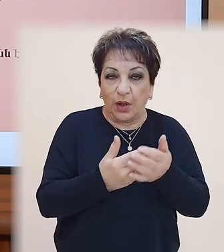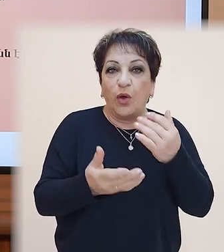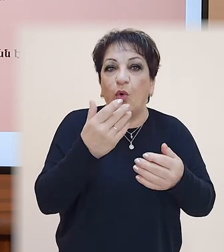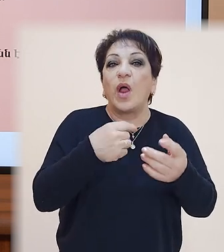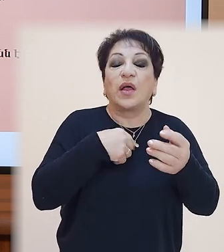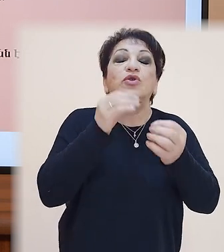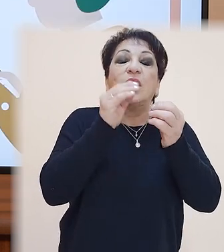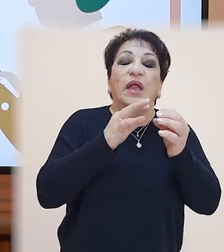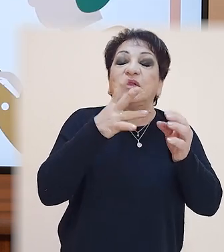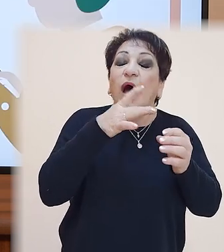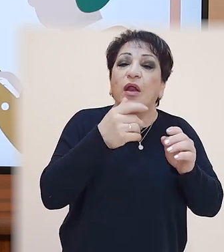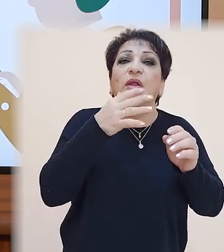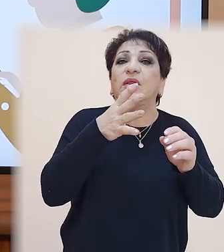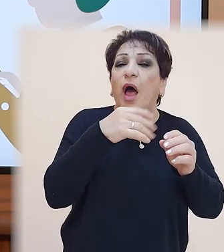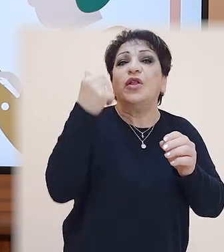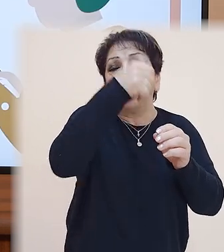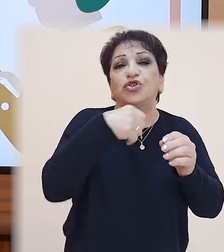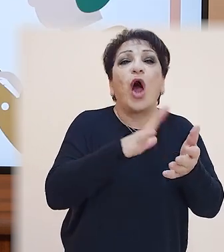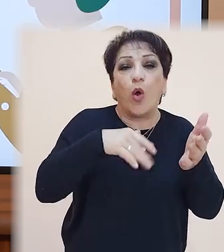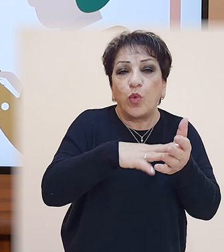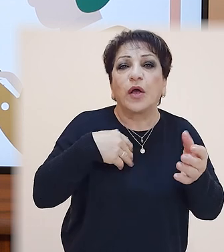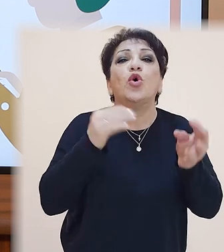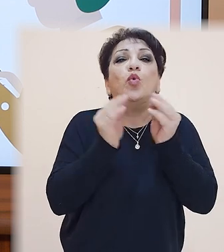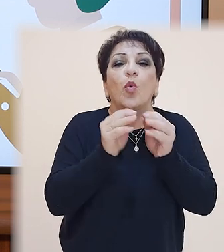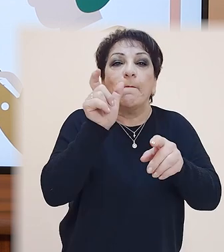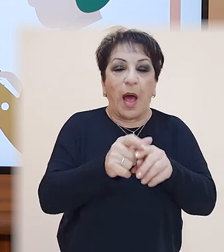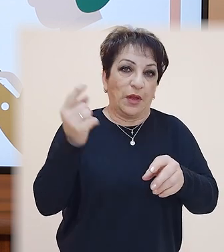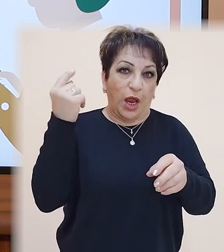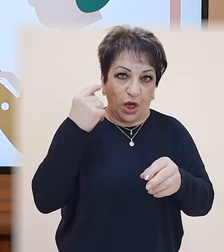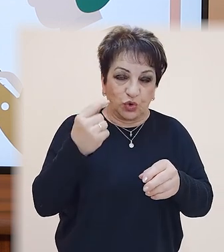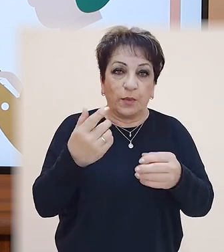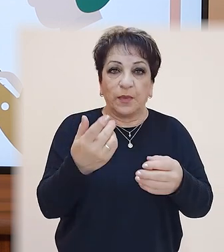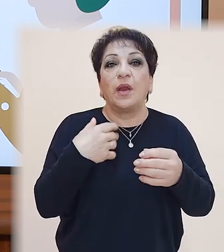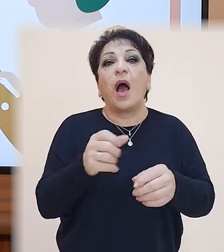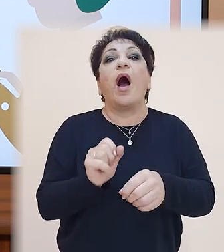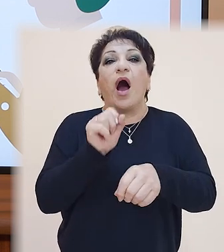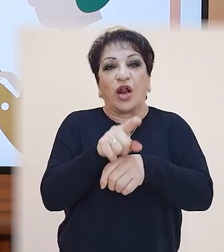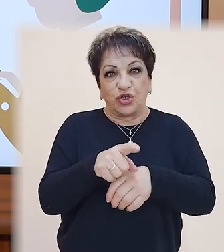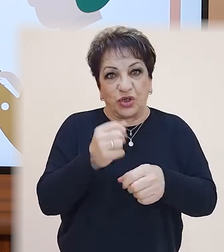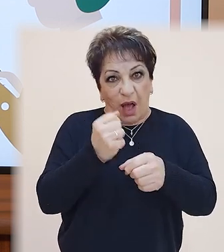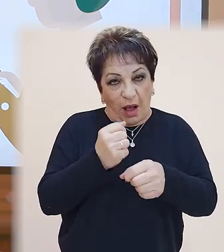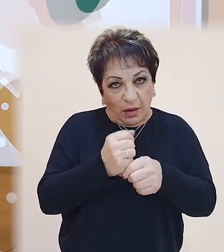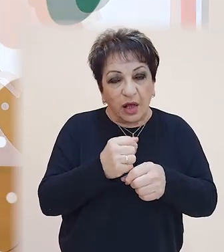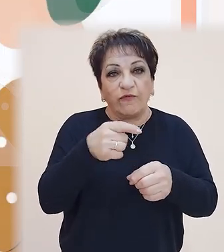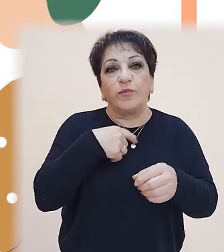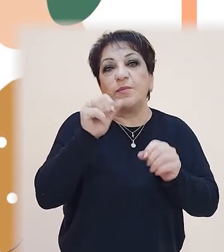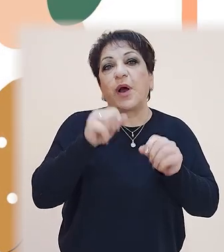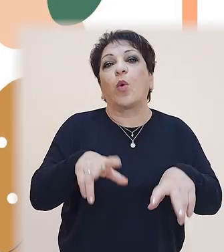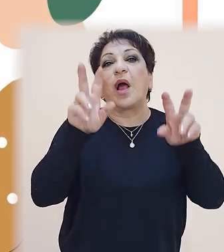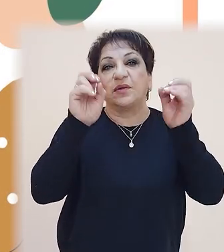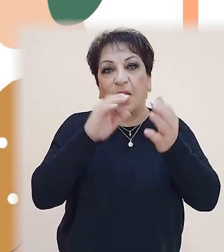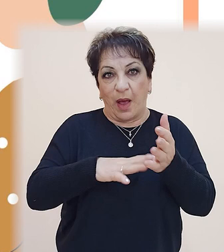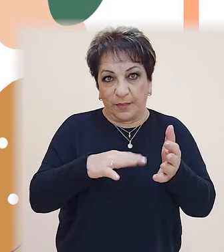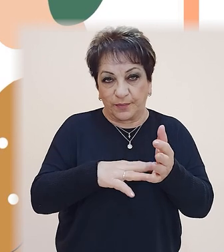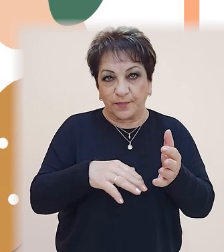լսում։ Եվ կատարենք վի քանի առաջադրանքներ, լավ, որպիսի թեման լավ ամրապնդենք։ Առաջին հրանդ